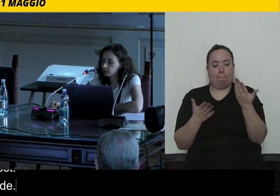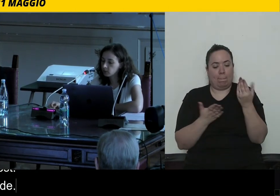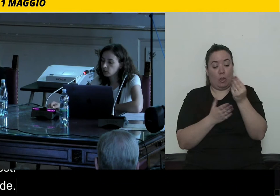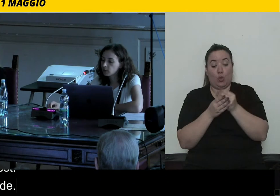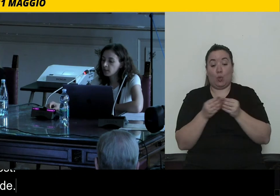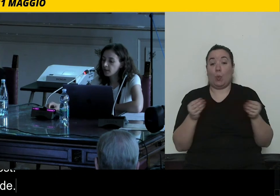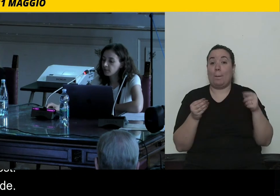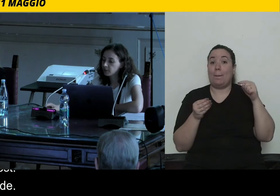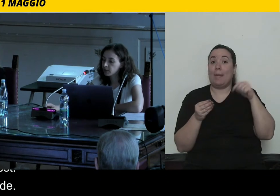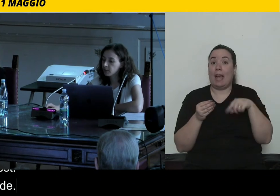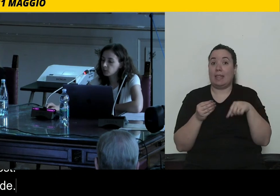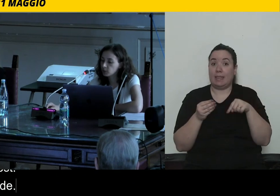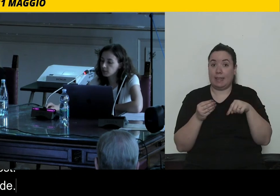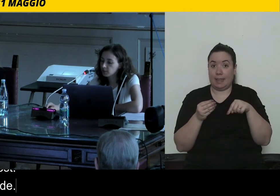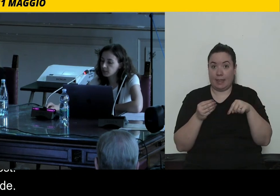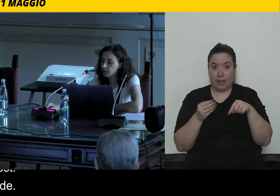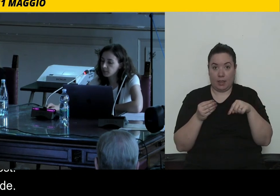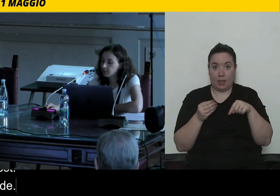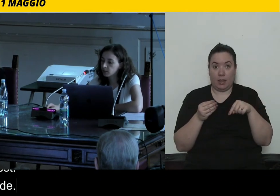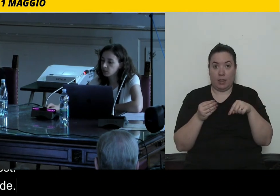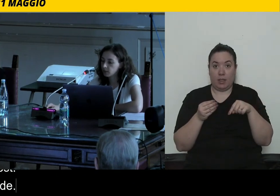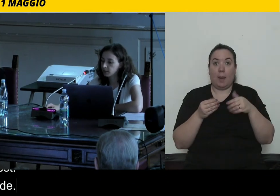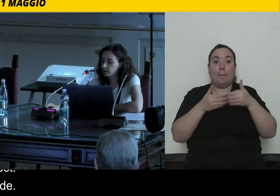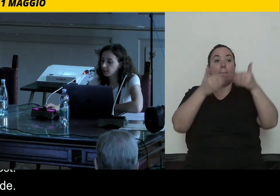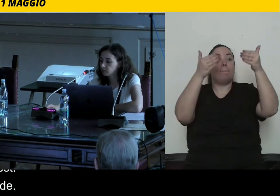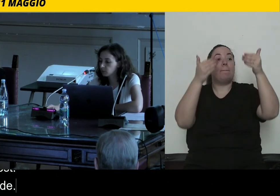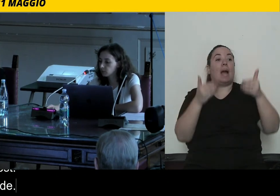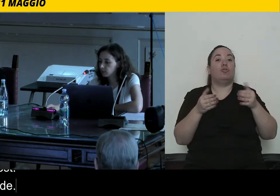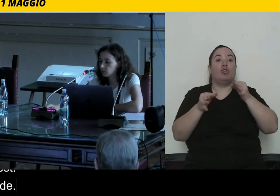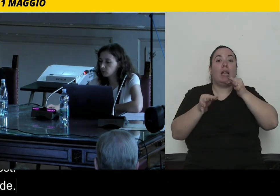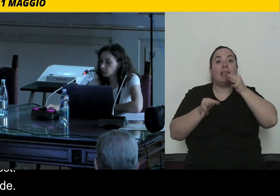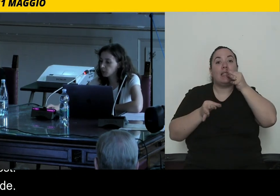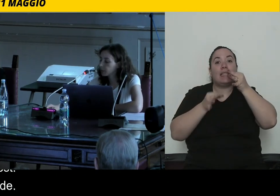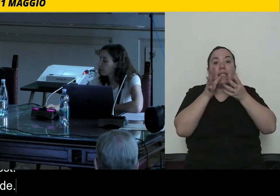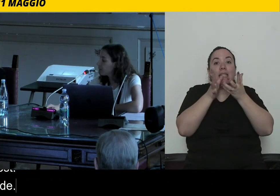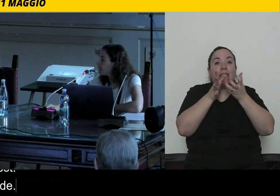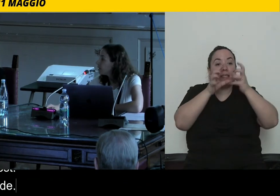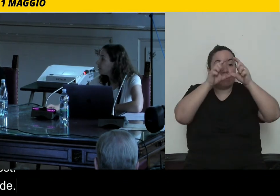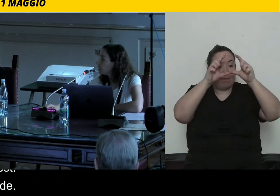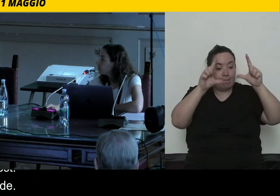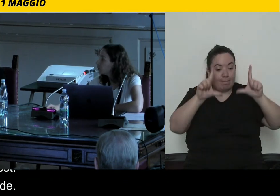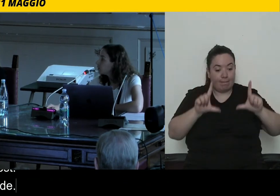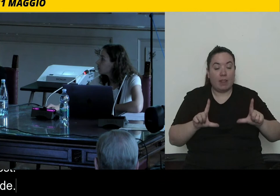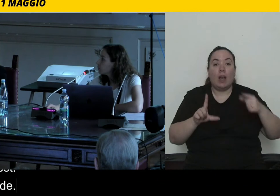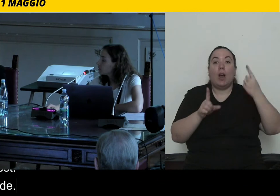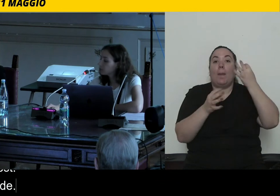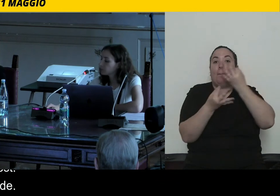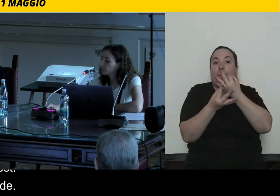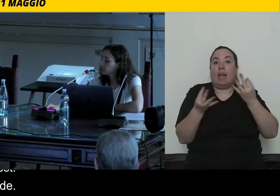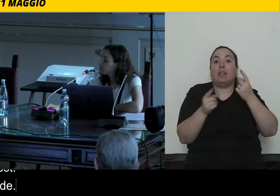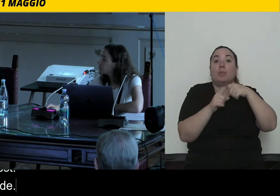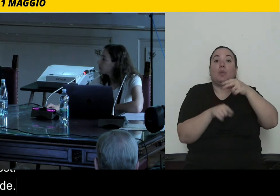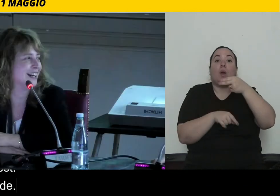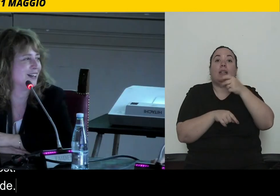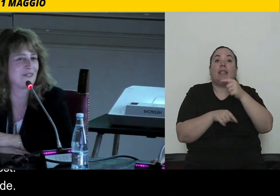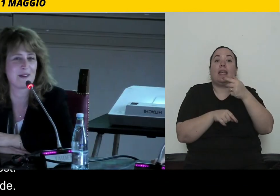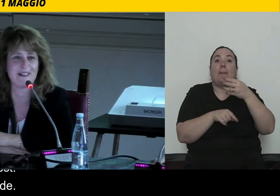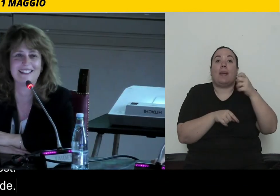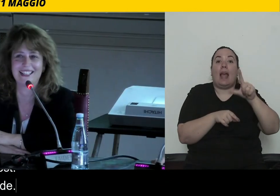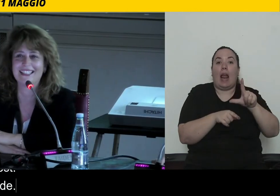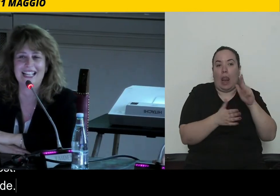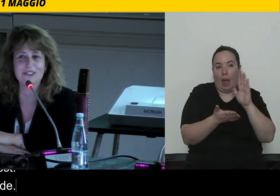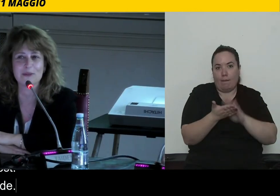strumento avere una pagina semanticamente corretta, ovvero un codice HTML valido. La risposta